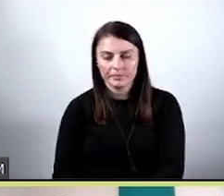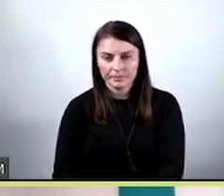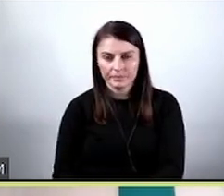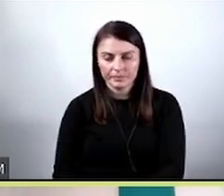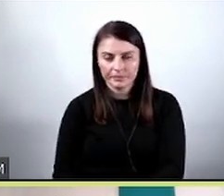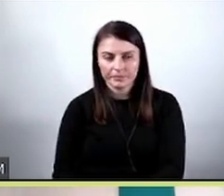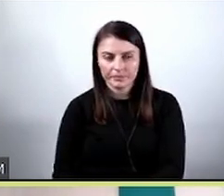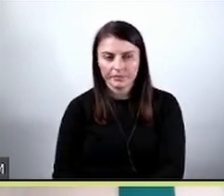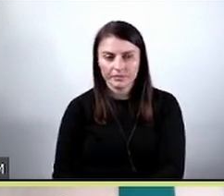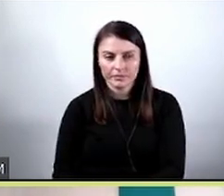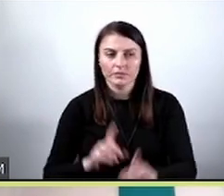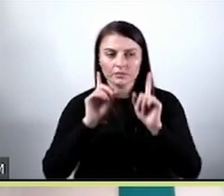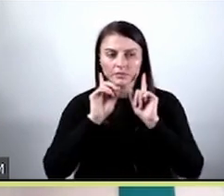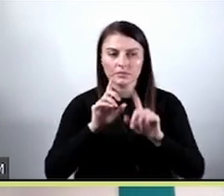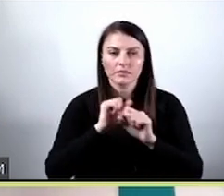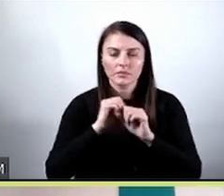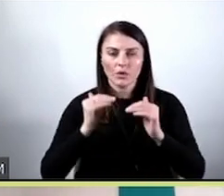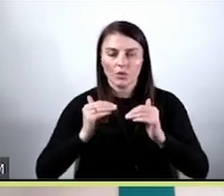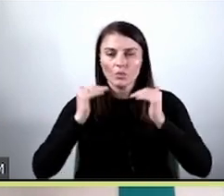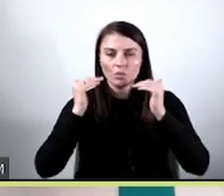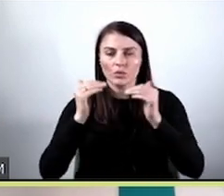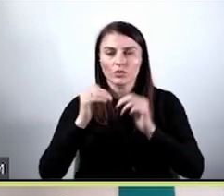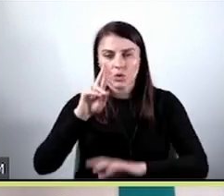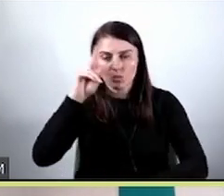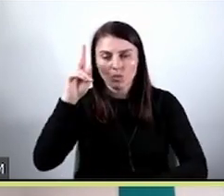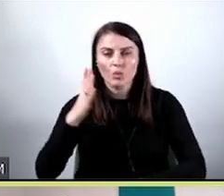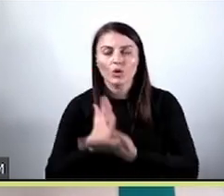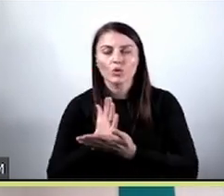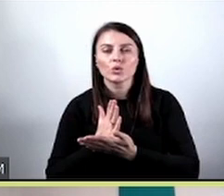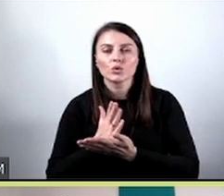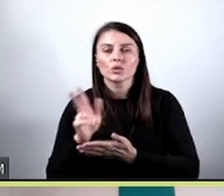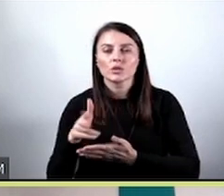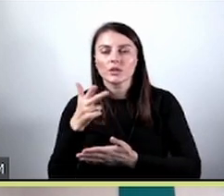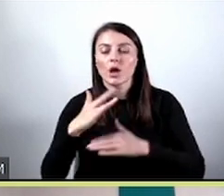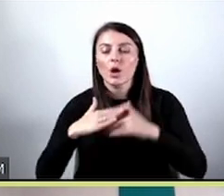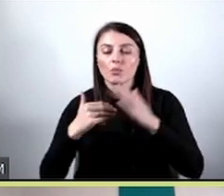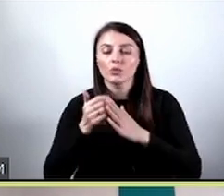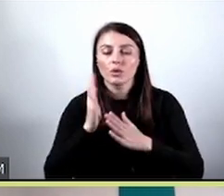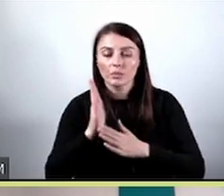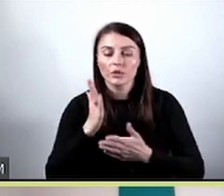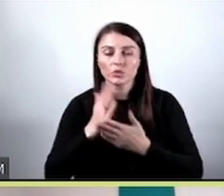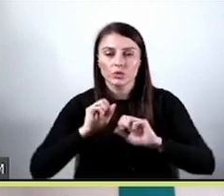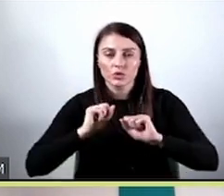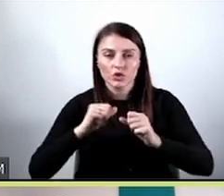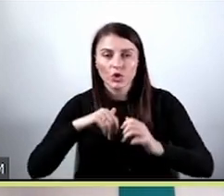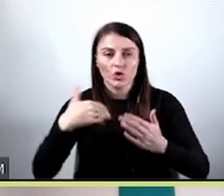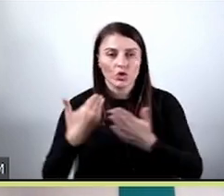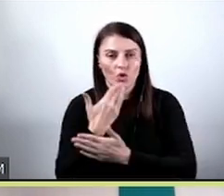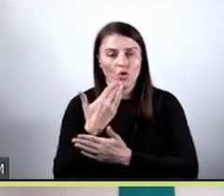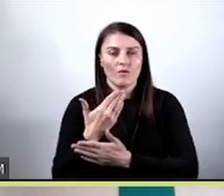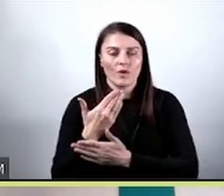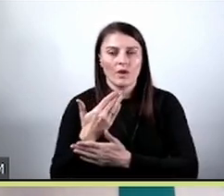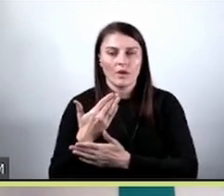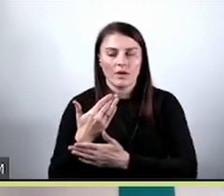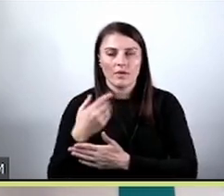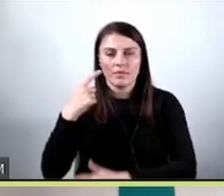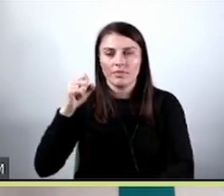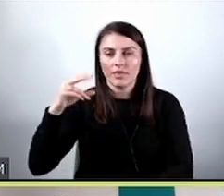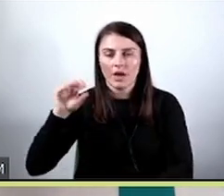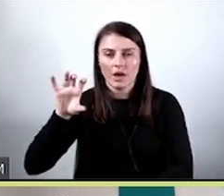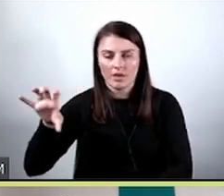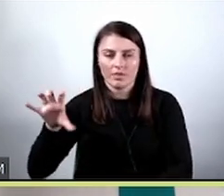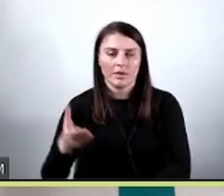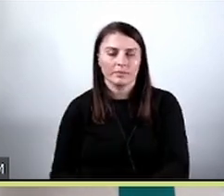o rzeczywistej jakości tego modelu przekonamy się dopiero po wdrożeniu, gdy ten model zaczął działać na zupełnie nowych danych. Chyba,